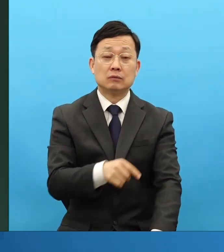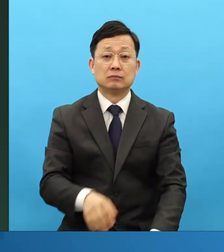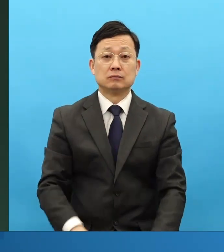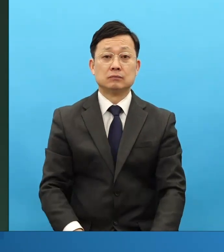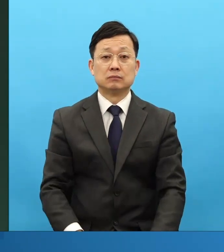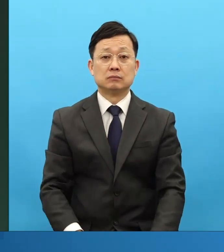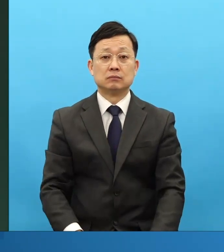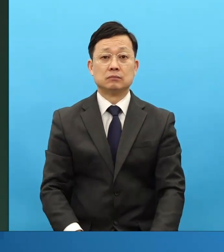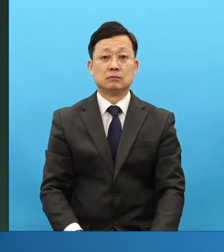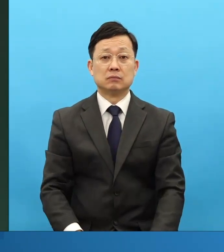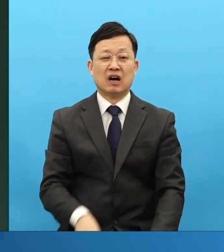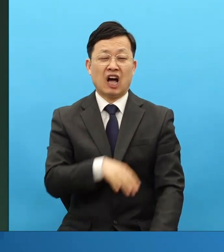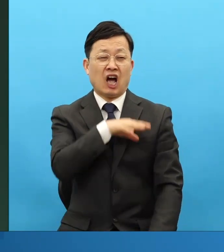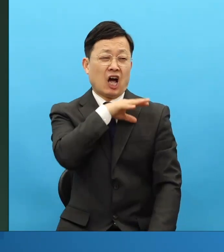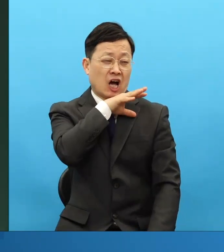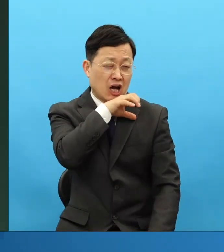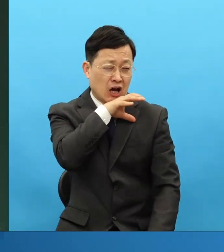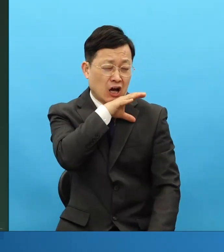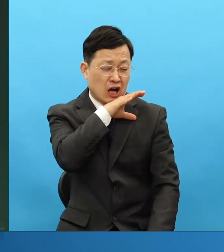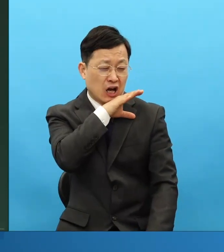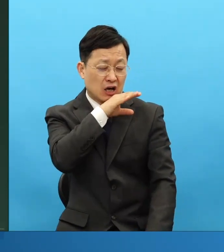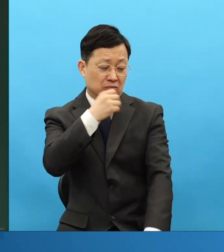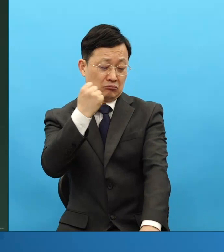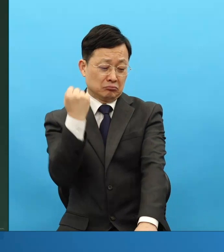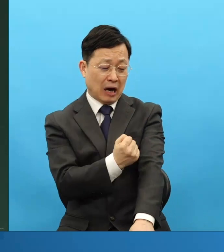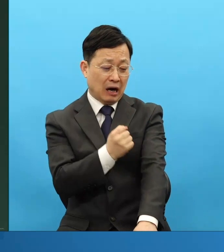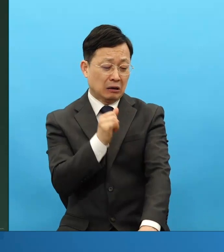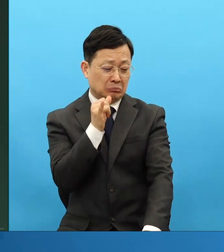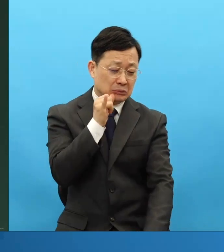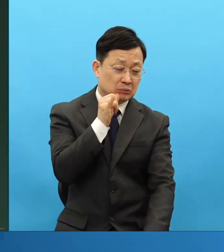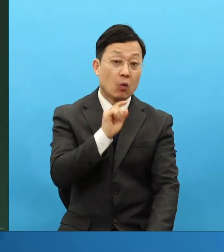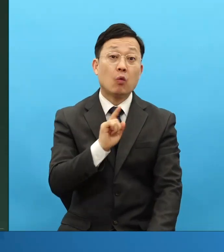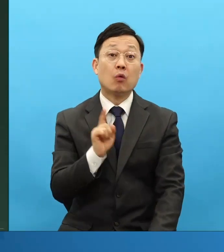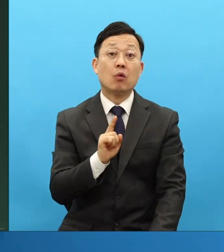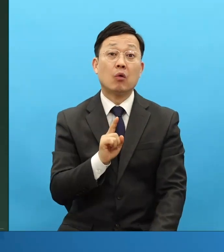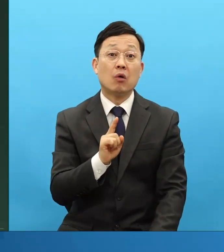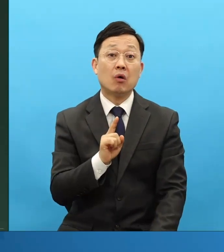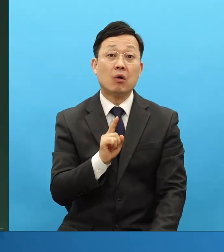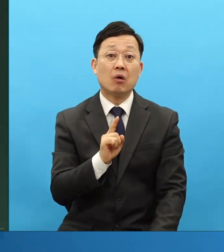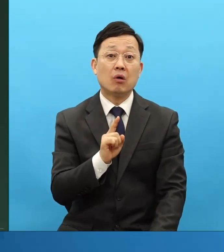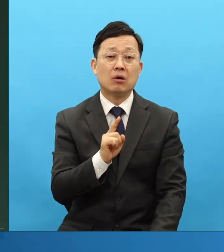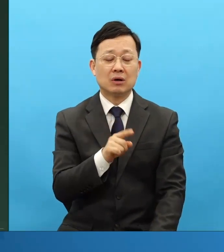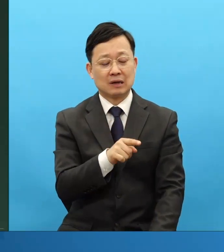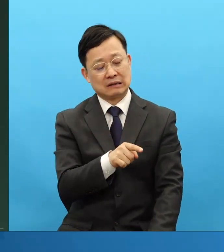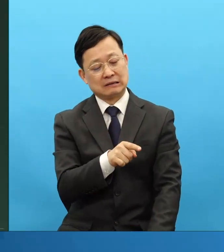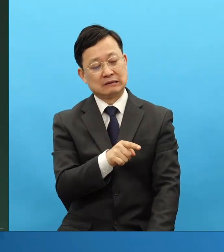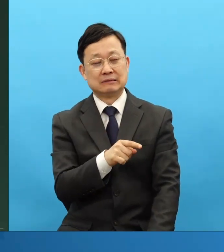교회가서 불빙 불만으로 중독되면 어떻게 되죠? 그럼 미래 뻔합니다.